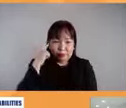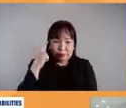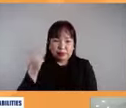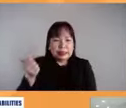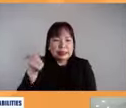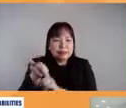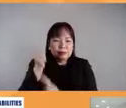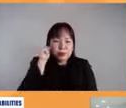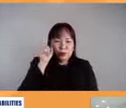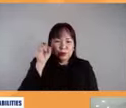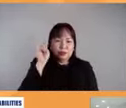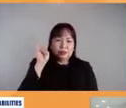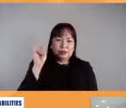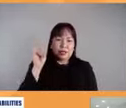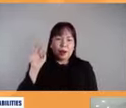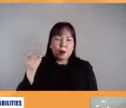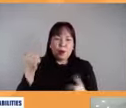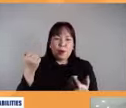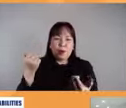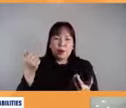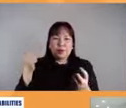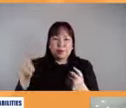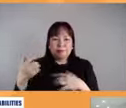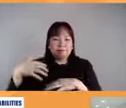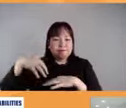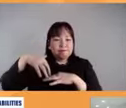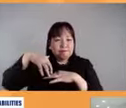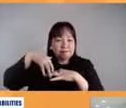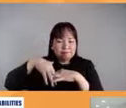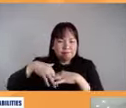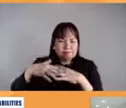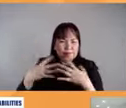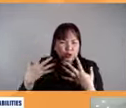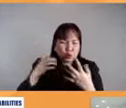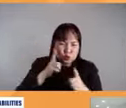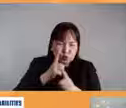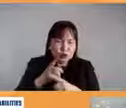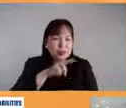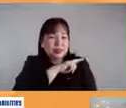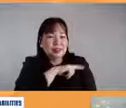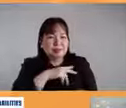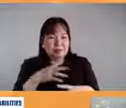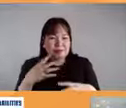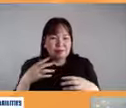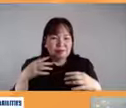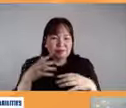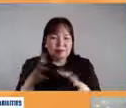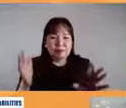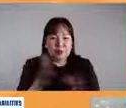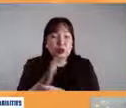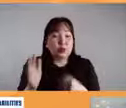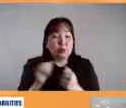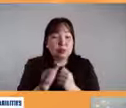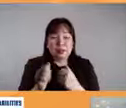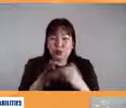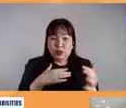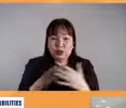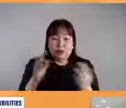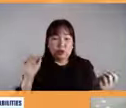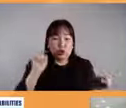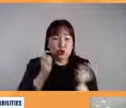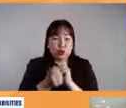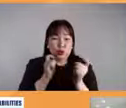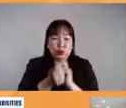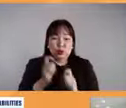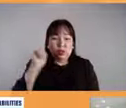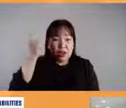siya pwedeng ma engrave sa sistema nang sa ganun nagpapalit man ng administration every election